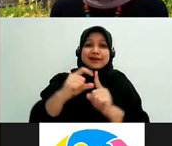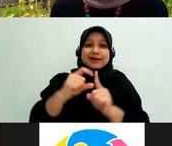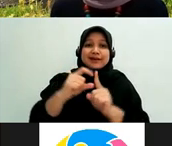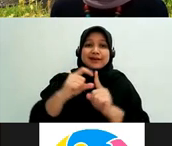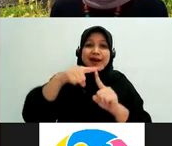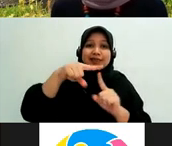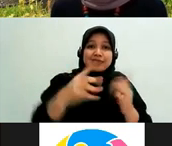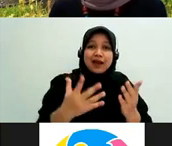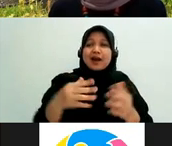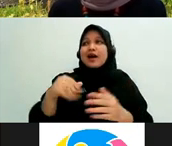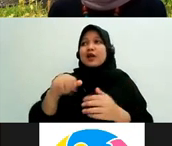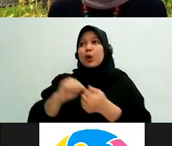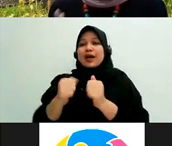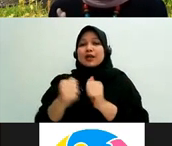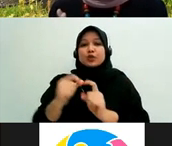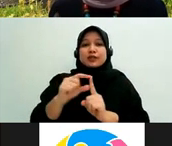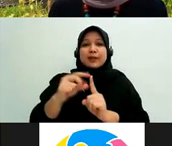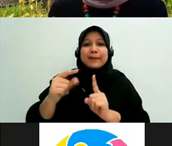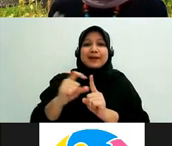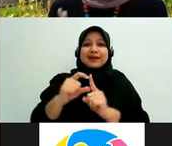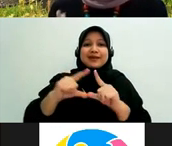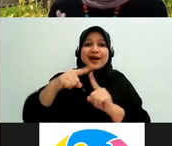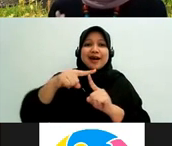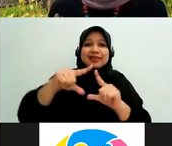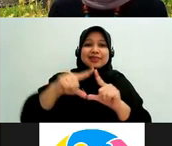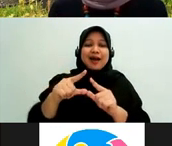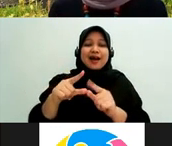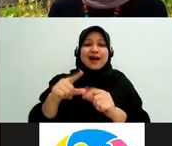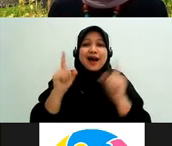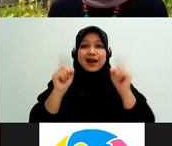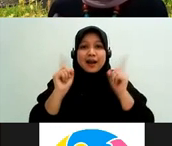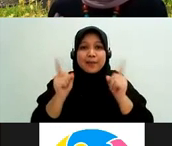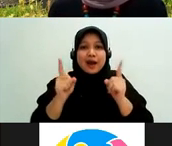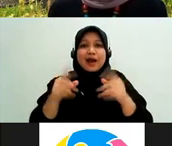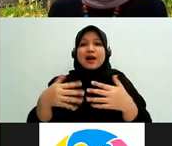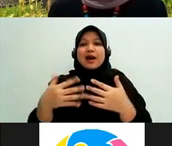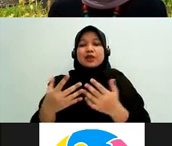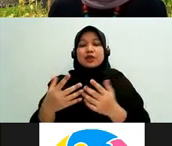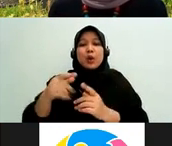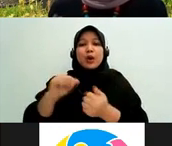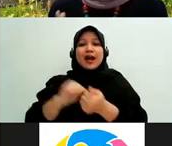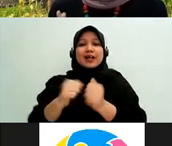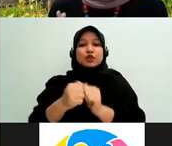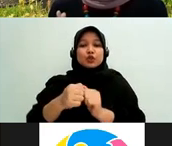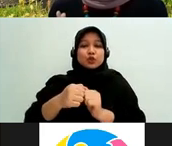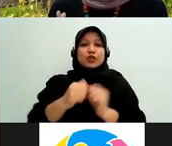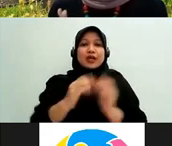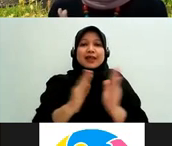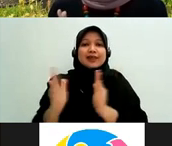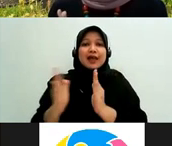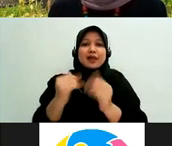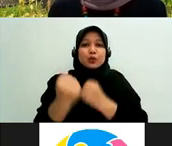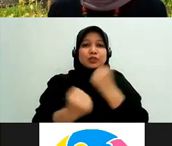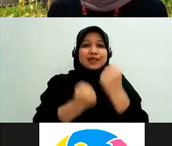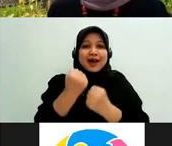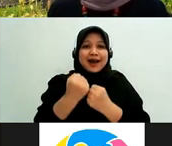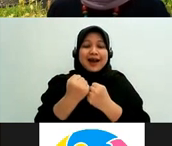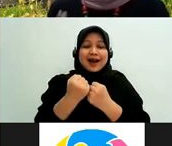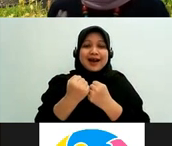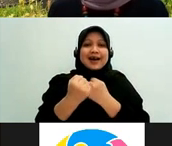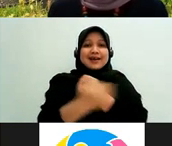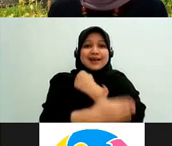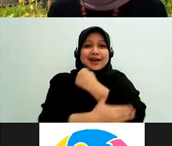tata usaha negara itu seorang difabel dia bisa jadi penggugat